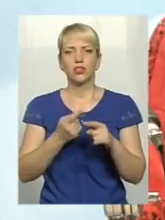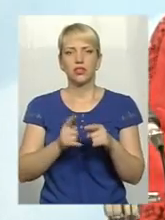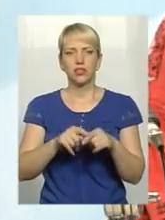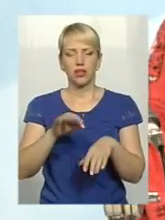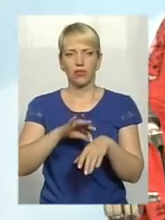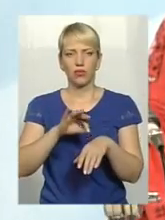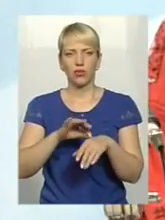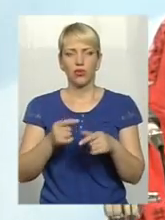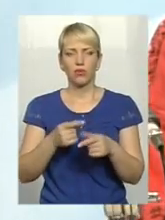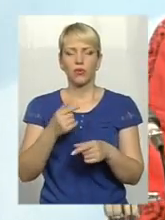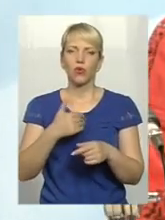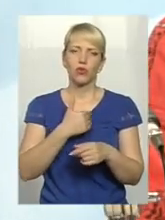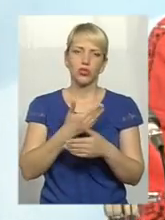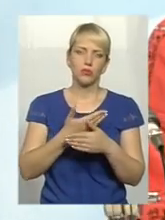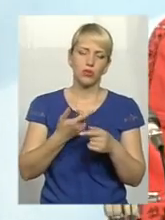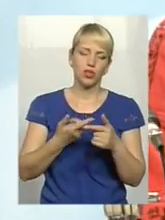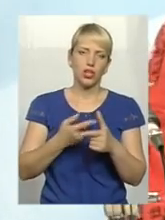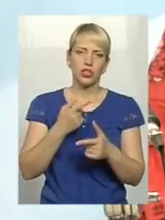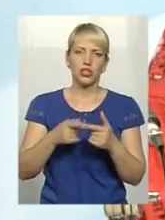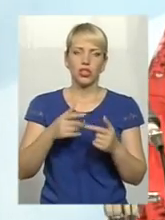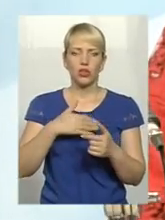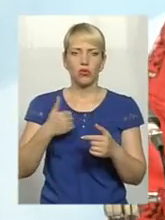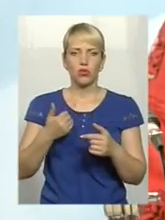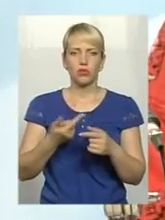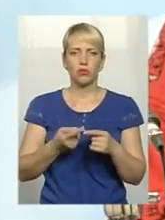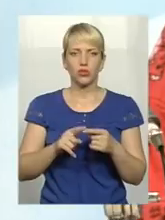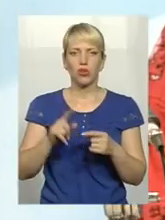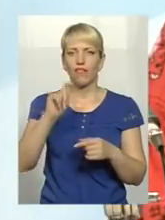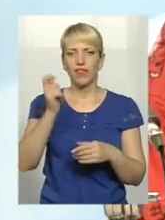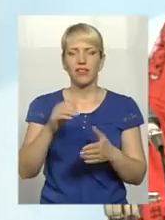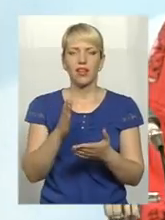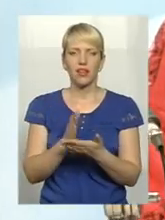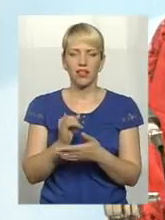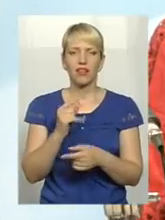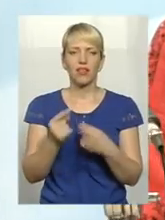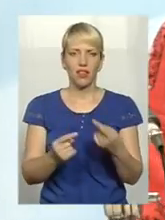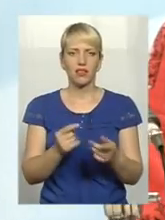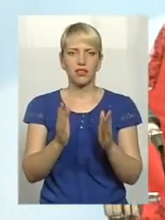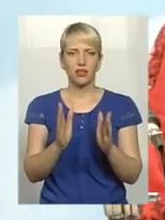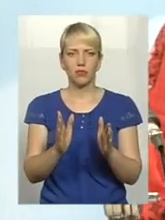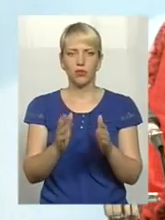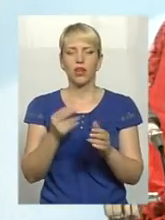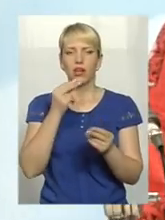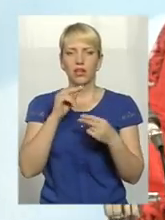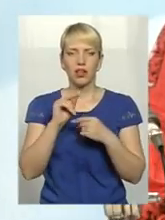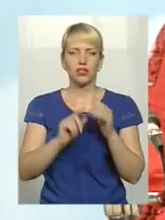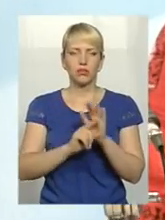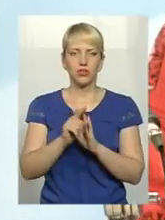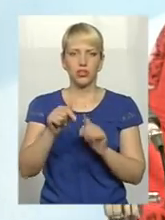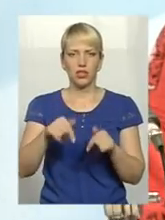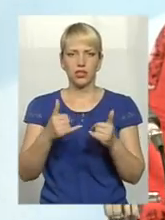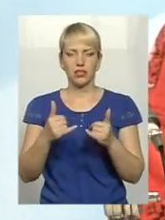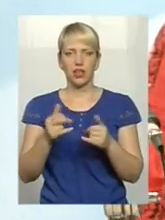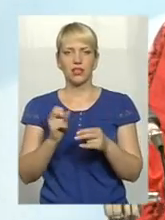того, чи не хоче воно того. Війна, вона є. І наслідки, вони прийдуть. І краще ми почнемо це розуміти і